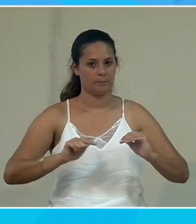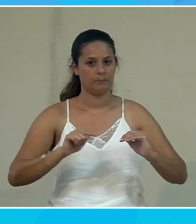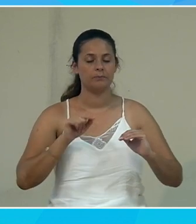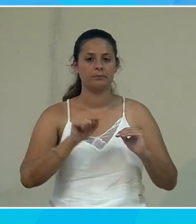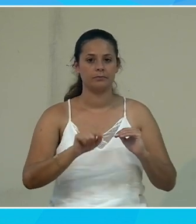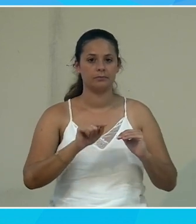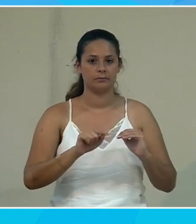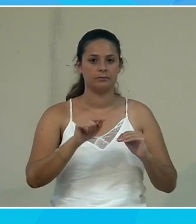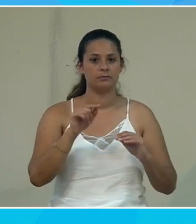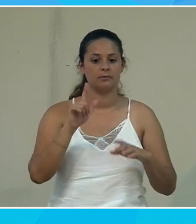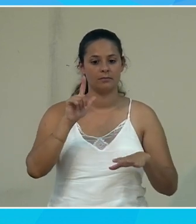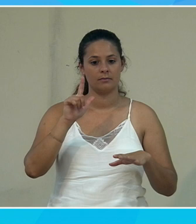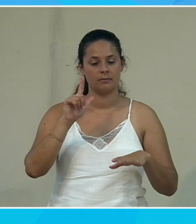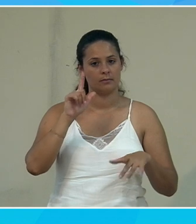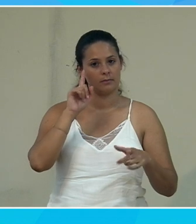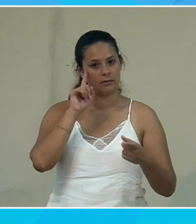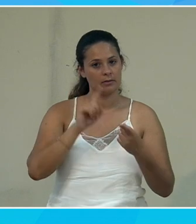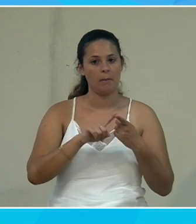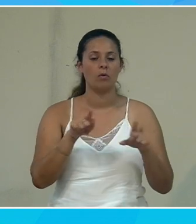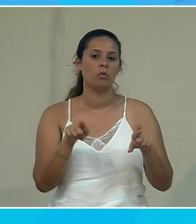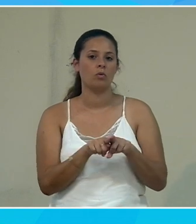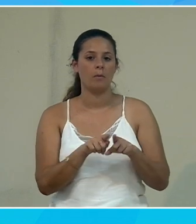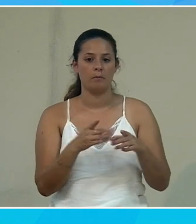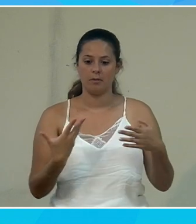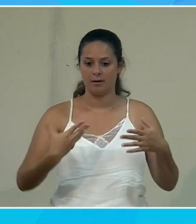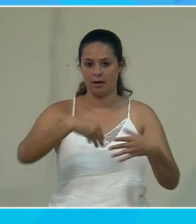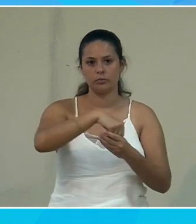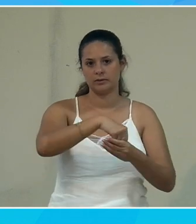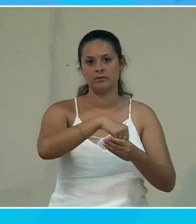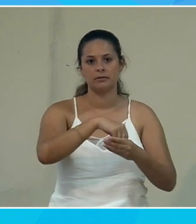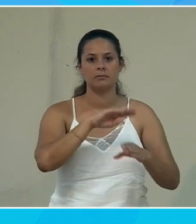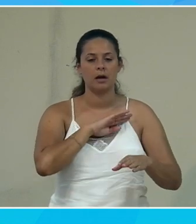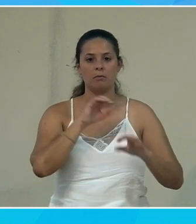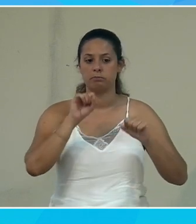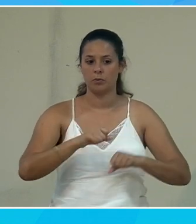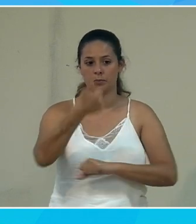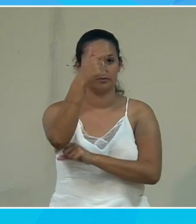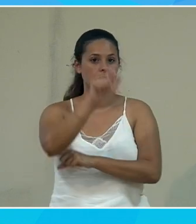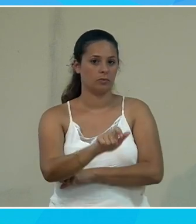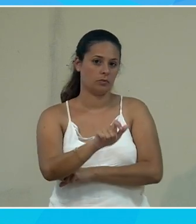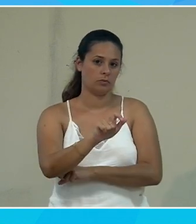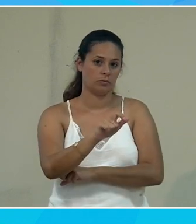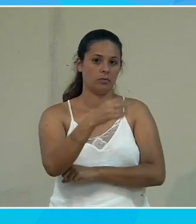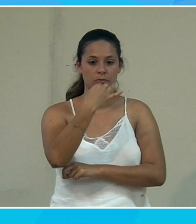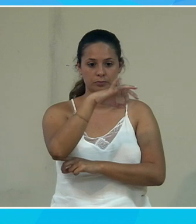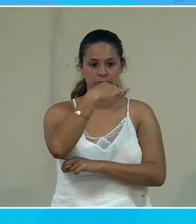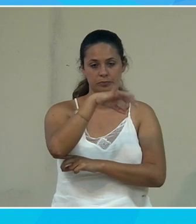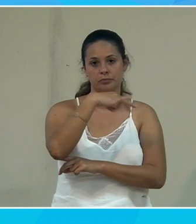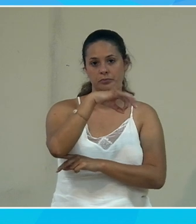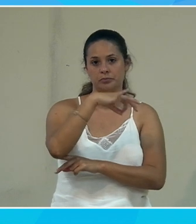est dans un modèle dans lequel quelque part on est inclusif puisque ça permet à une personne de parler dans sa langue